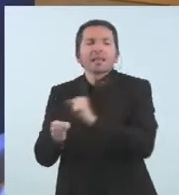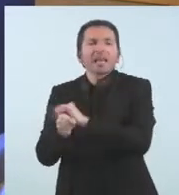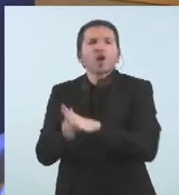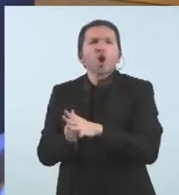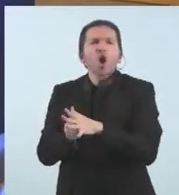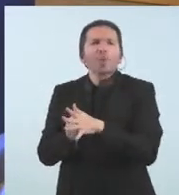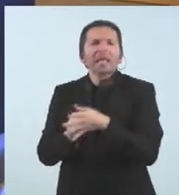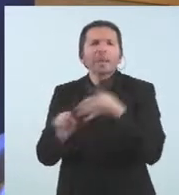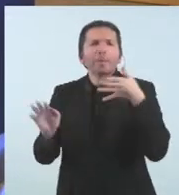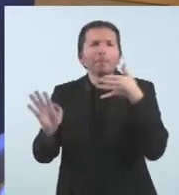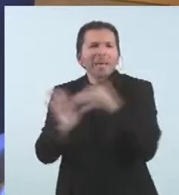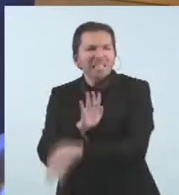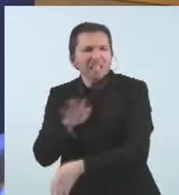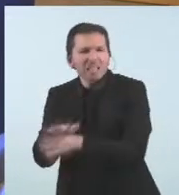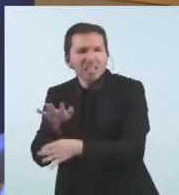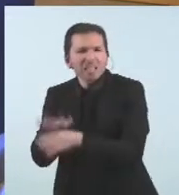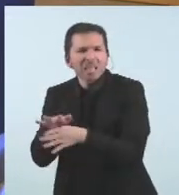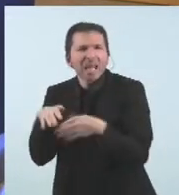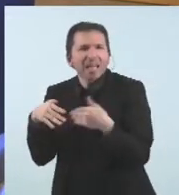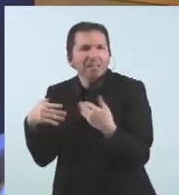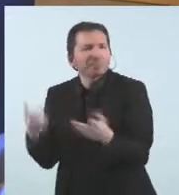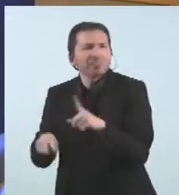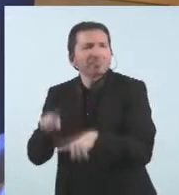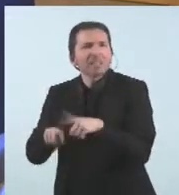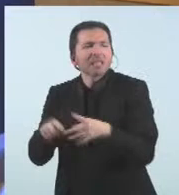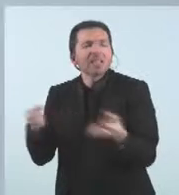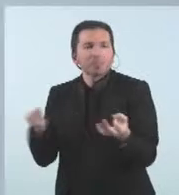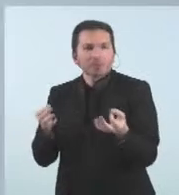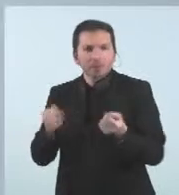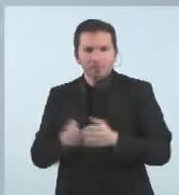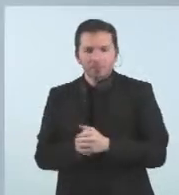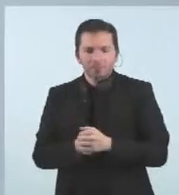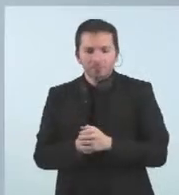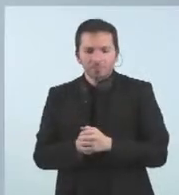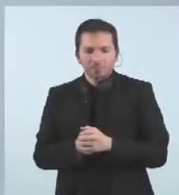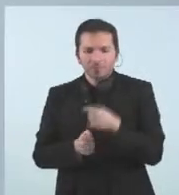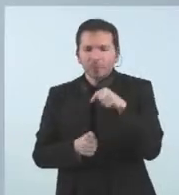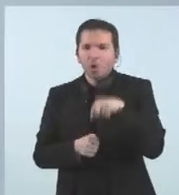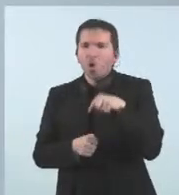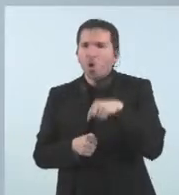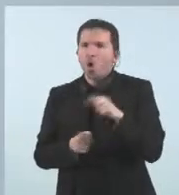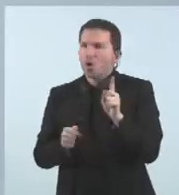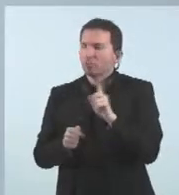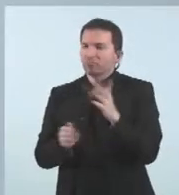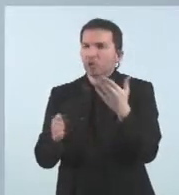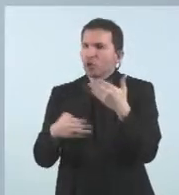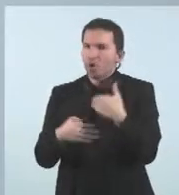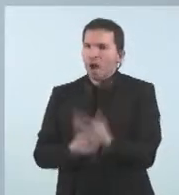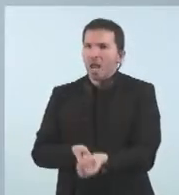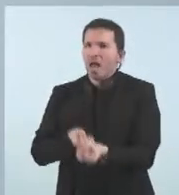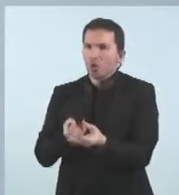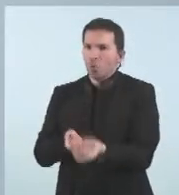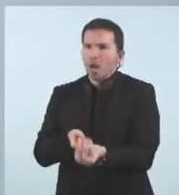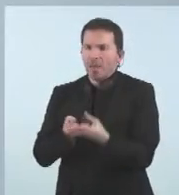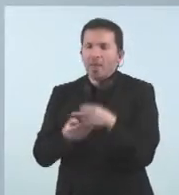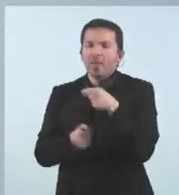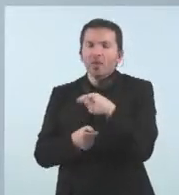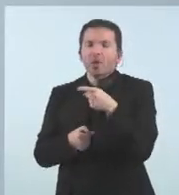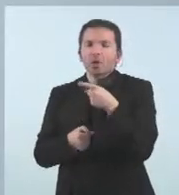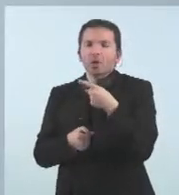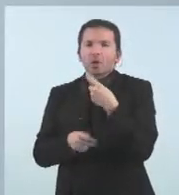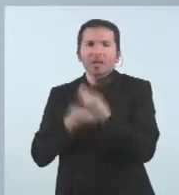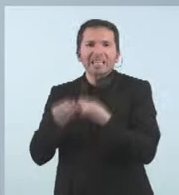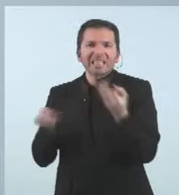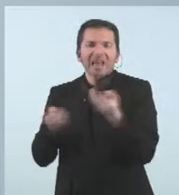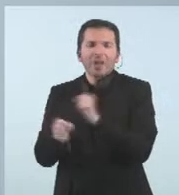mateix es compta amb aquesta actualització ho haurem d'esperar gràcies bé avui no tinc l'actualització sobre tot el que s'està fent amb el Covid persistent les dades